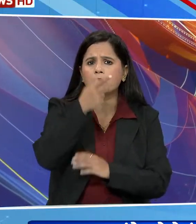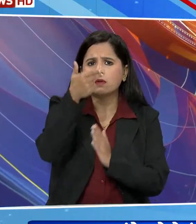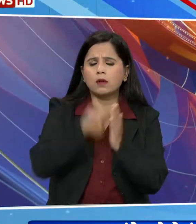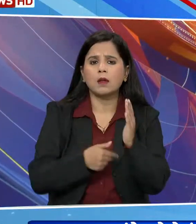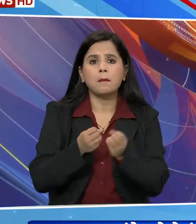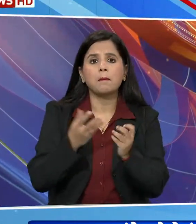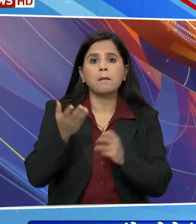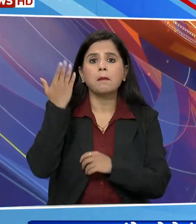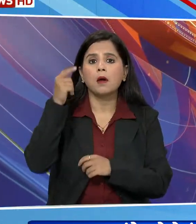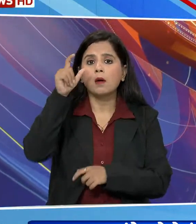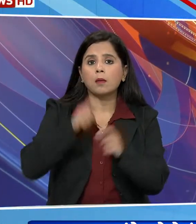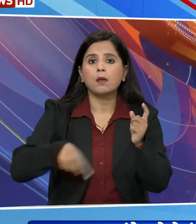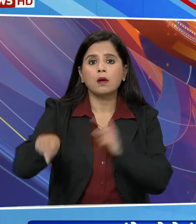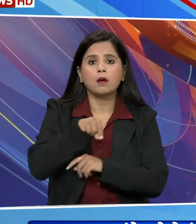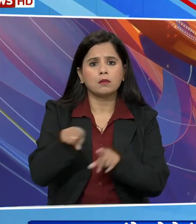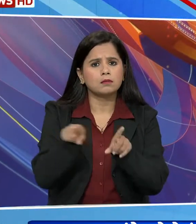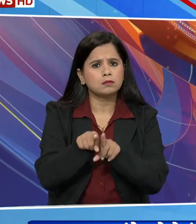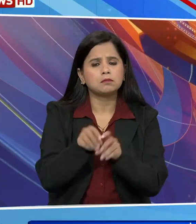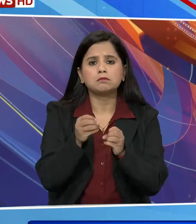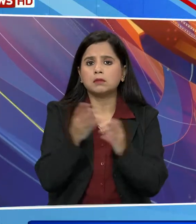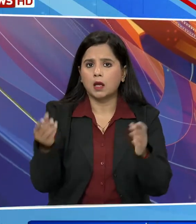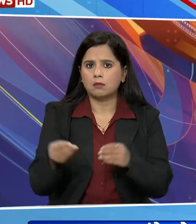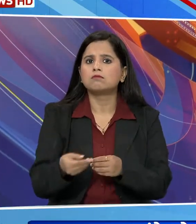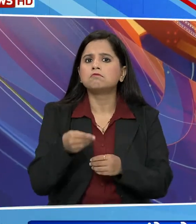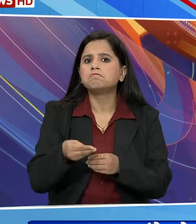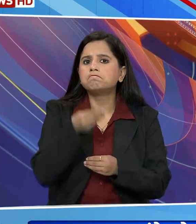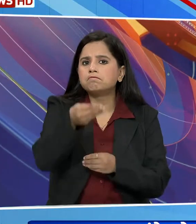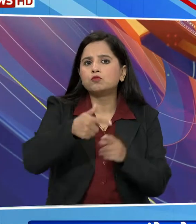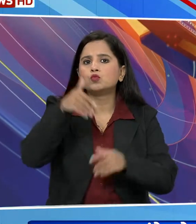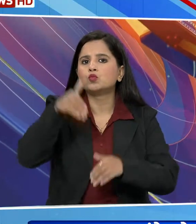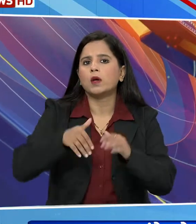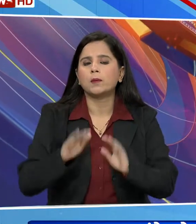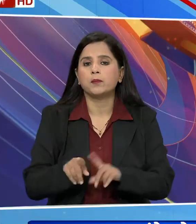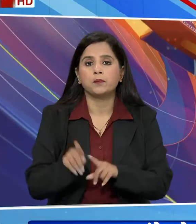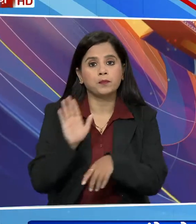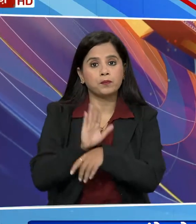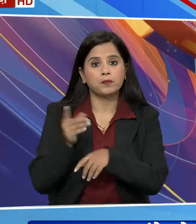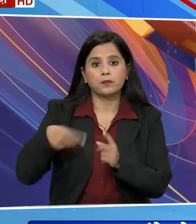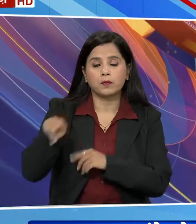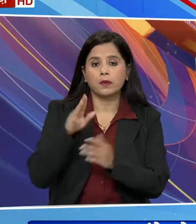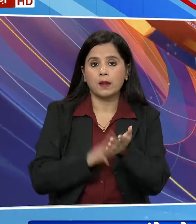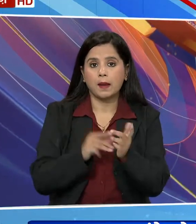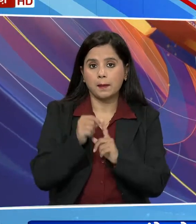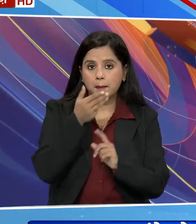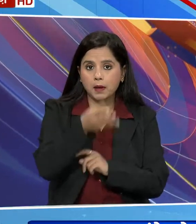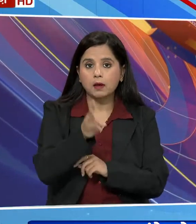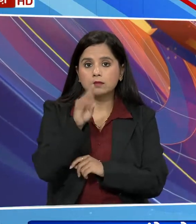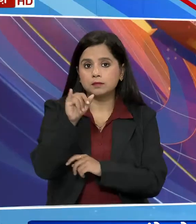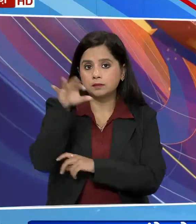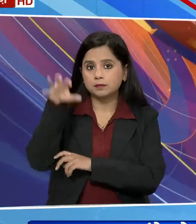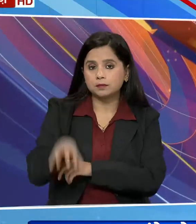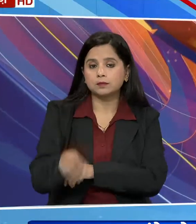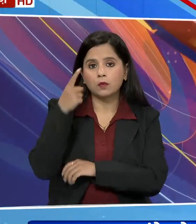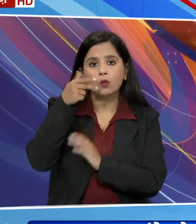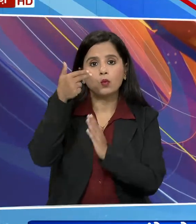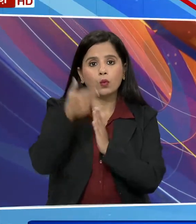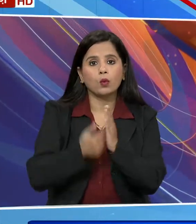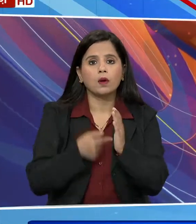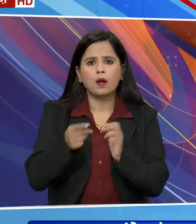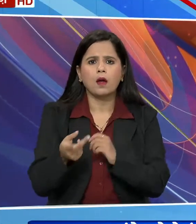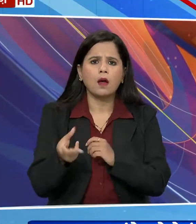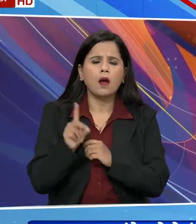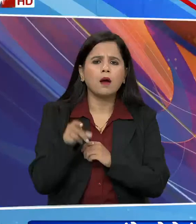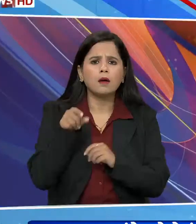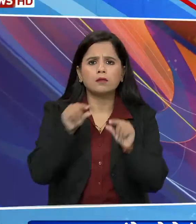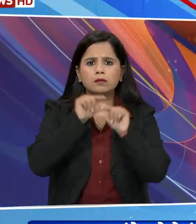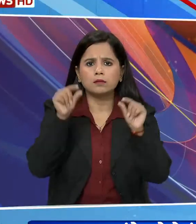निरवर्तमान विधायकों को भी टिकट दिया गया वहीं कॉंगर्स ने मद्यपदेश 36 कड के लिए उमीदवारों की पहली